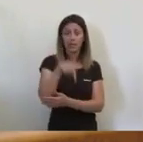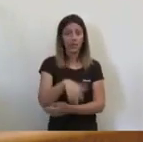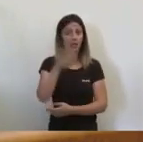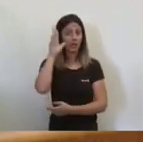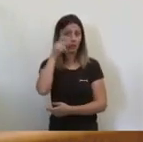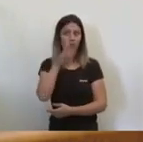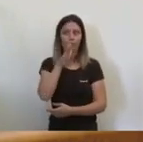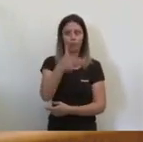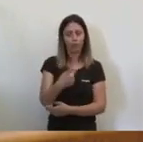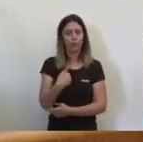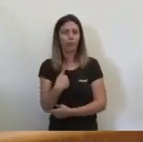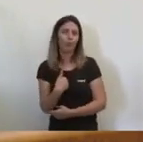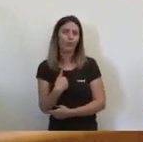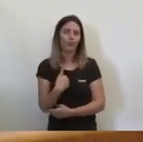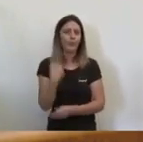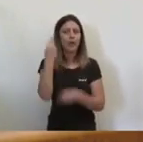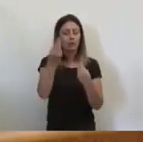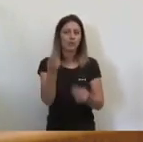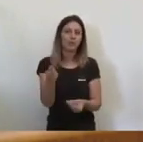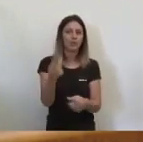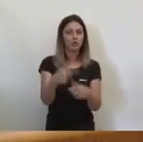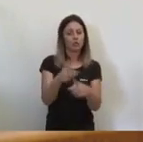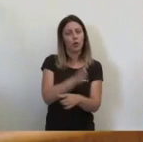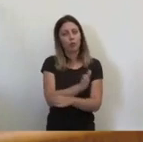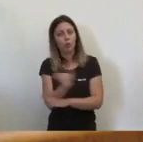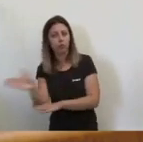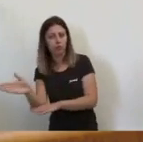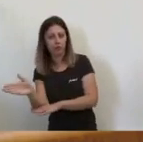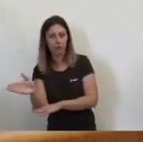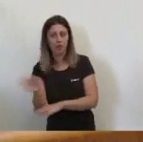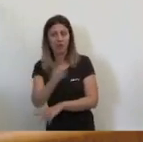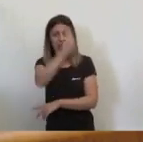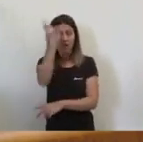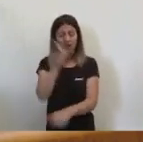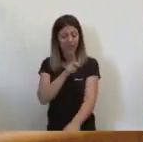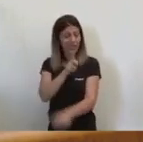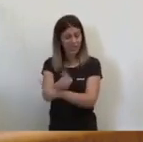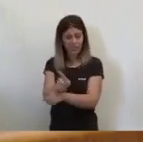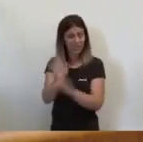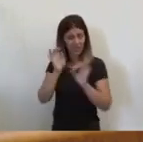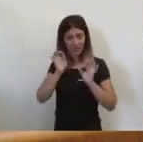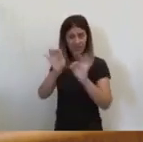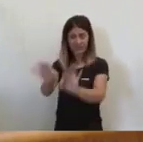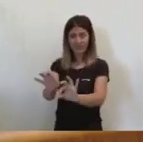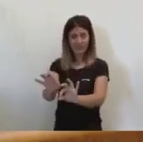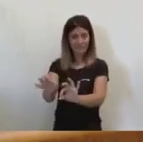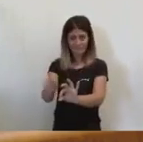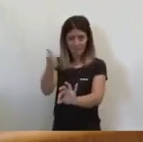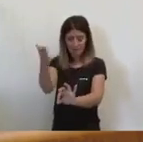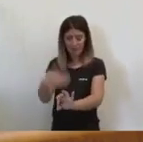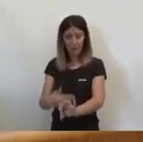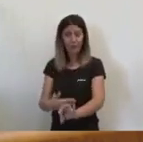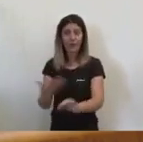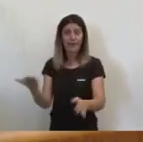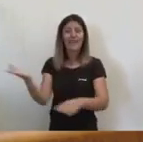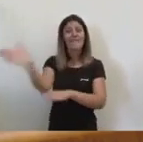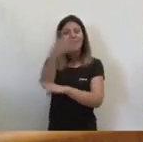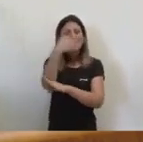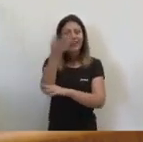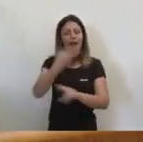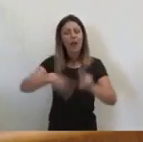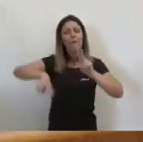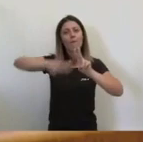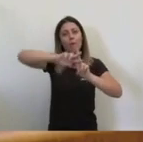orientació sexual. Estos nazis, perquè això no és la dreta espanyola, són uns nazis, portaven la bandera de Vox